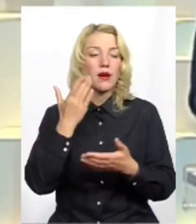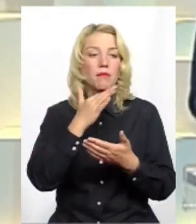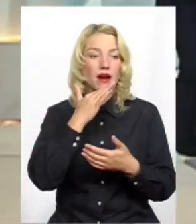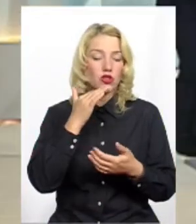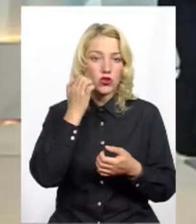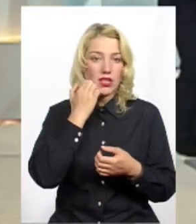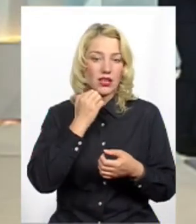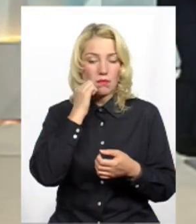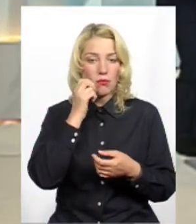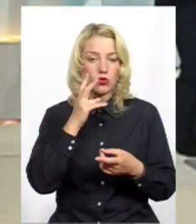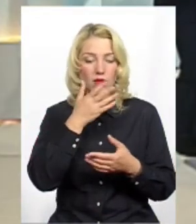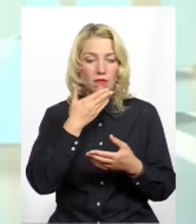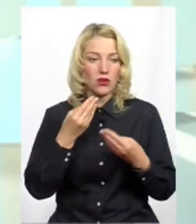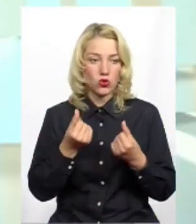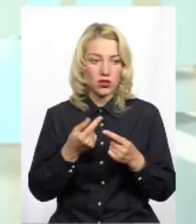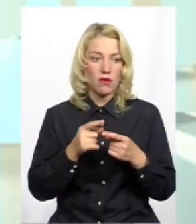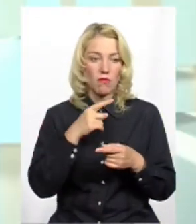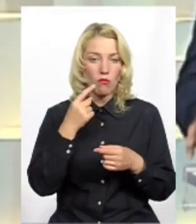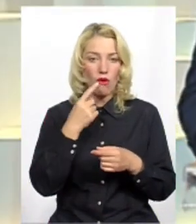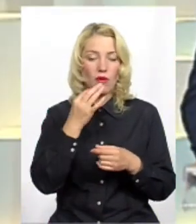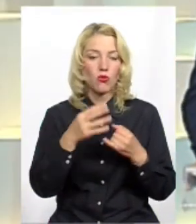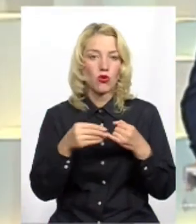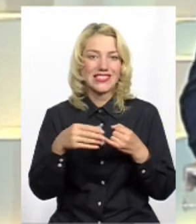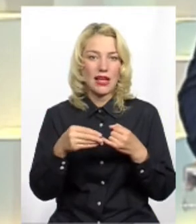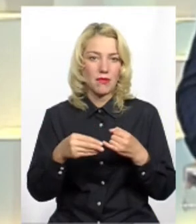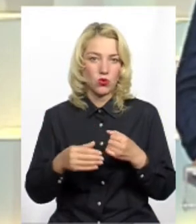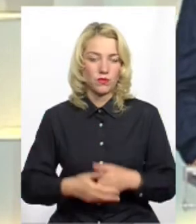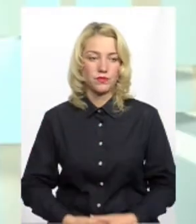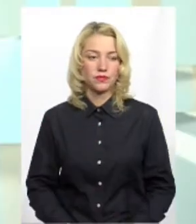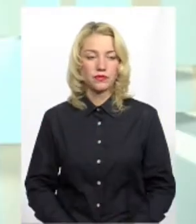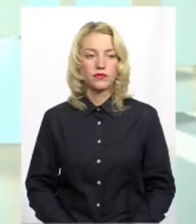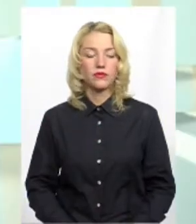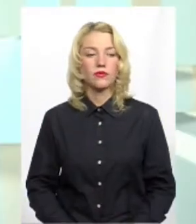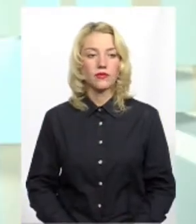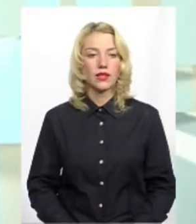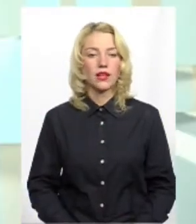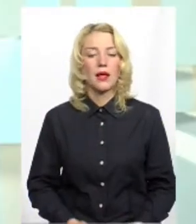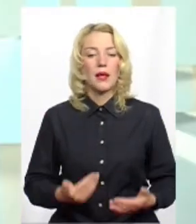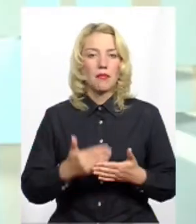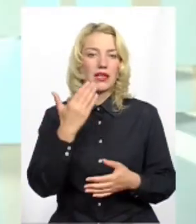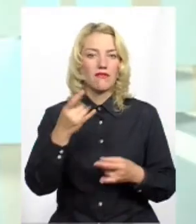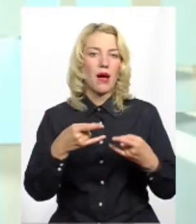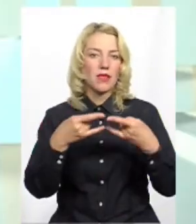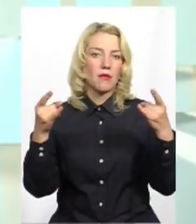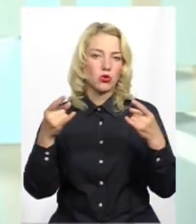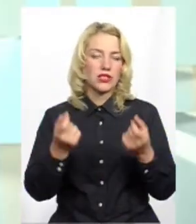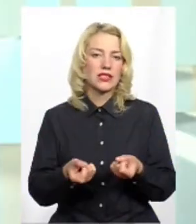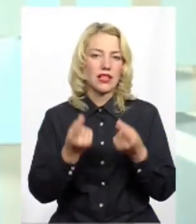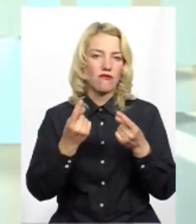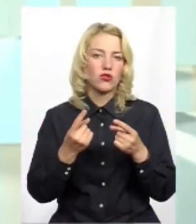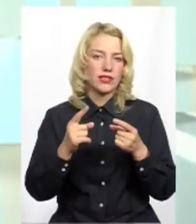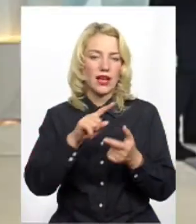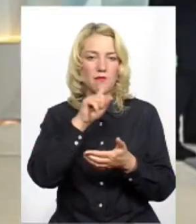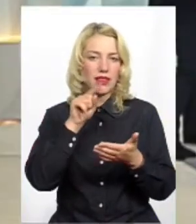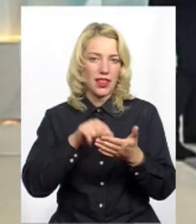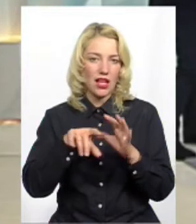мають коштів... йшлося саме про земельний фонд. Так, саме про земельний фонд. Зрозуміло, зараз перед вами на моніторі з'являться виклики округу за